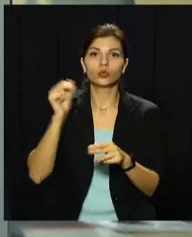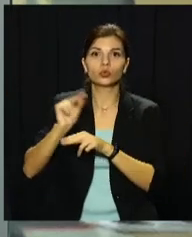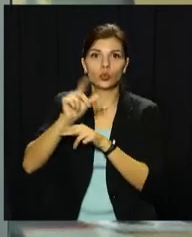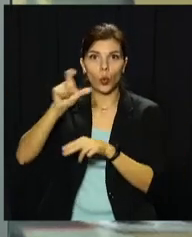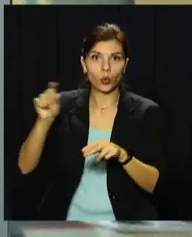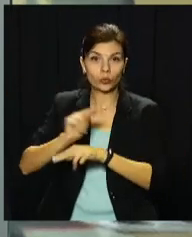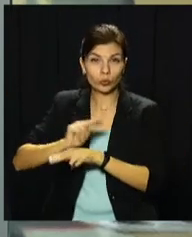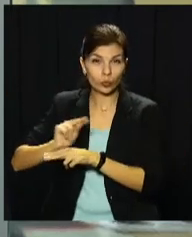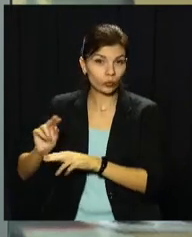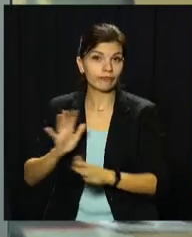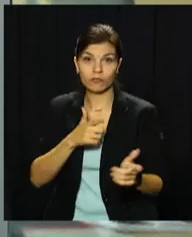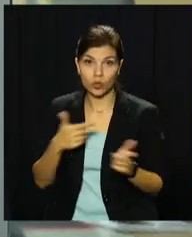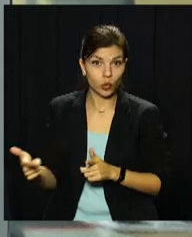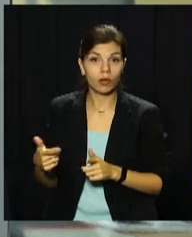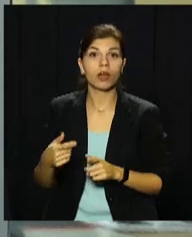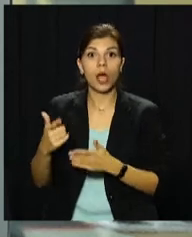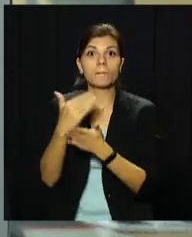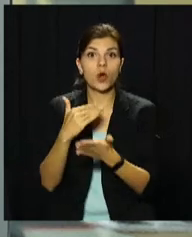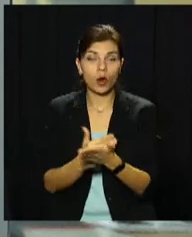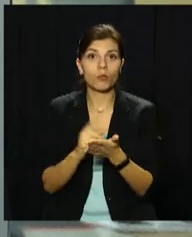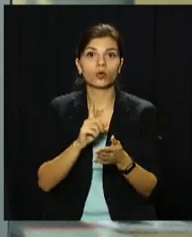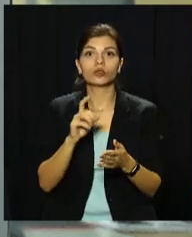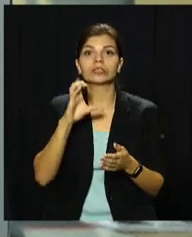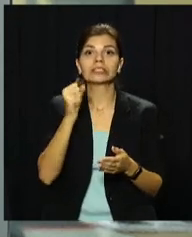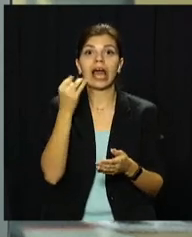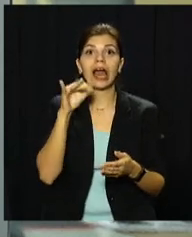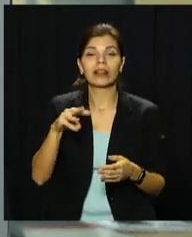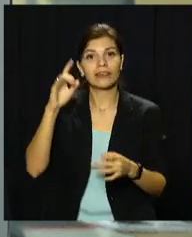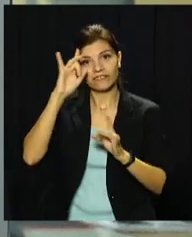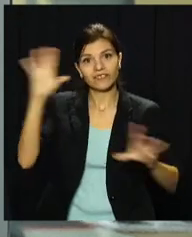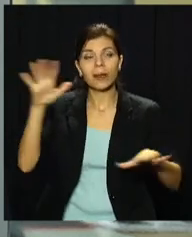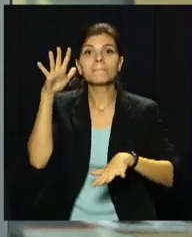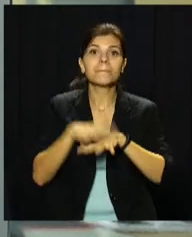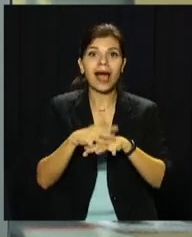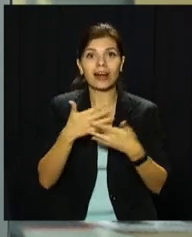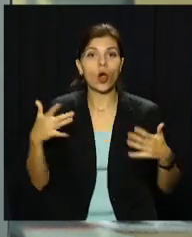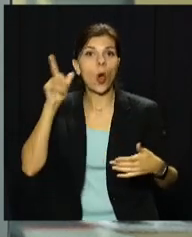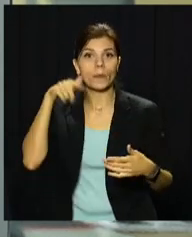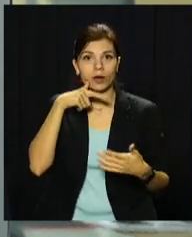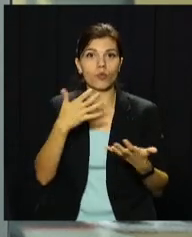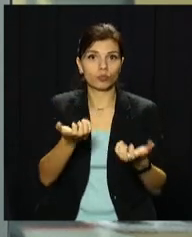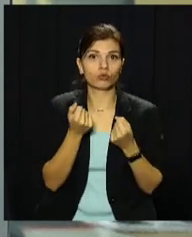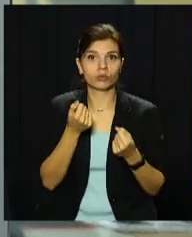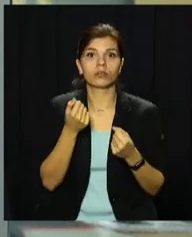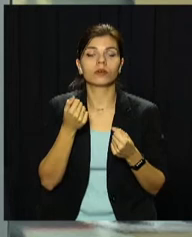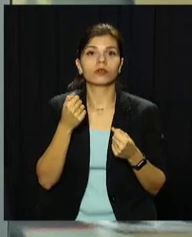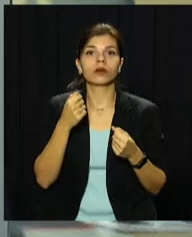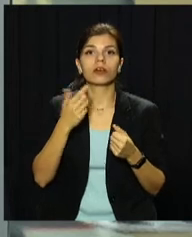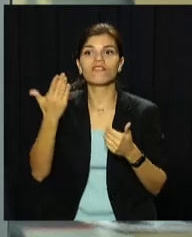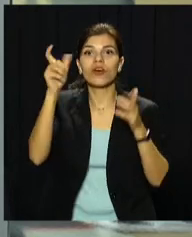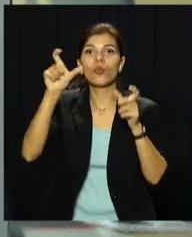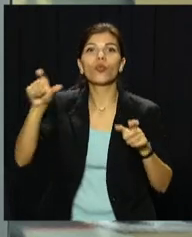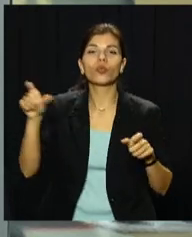співробітників. За допомогою програм, що дублювали сайти відомих банківських установ, оператори отримували персональні дані